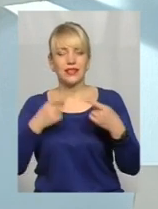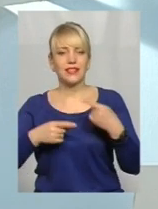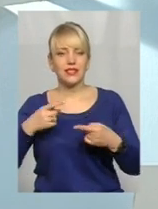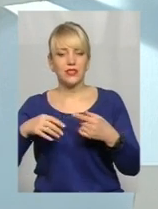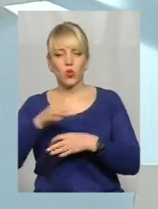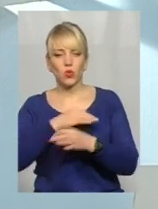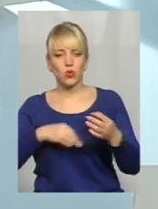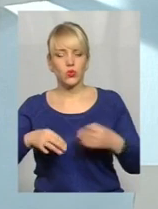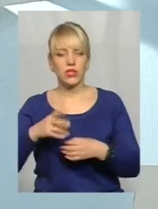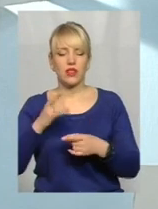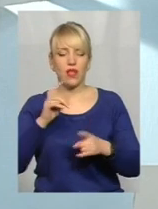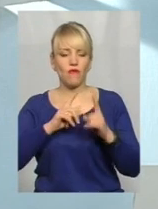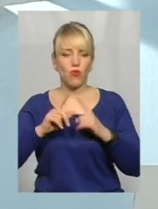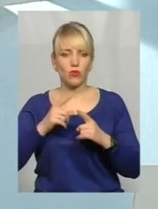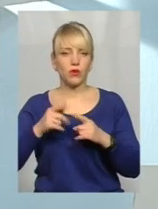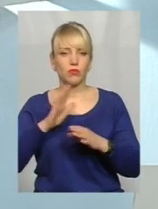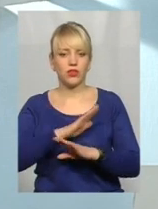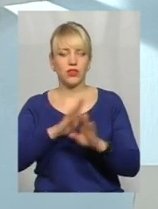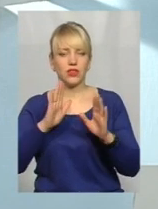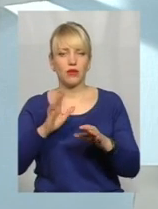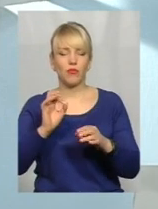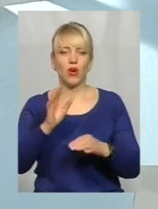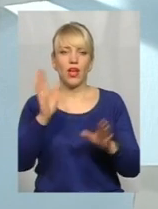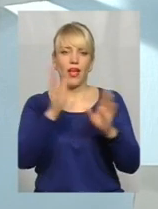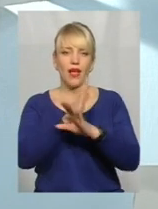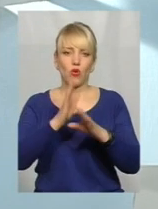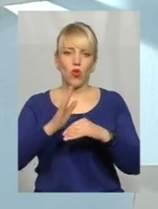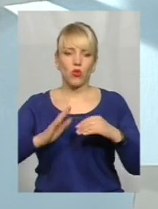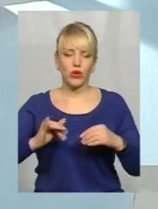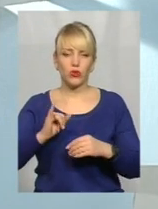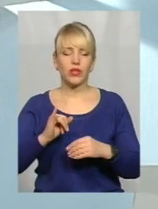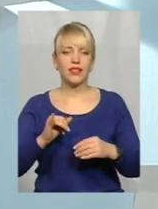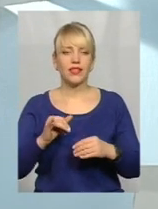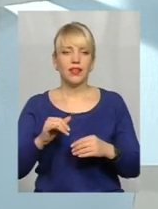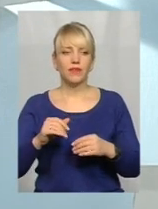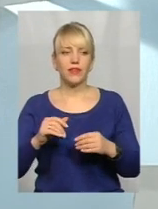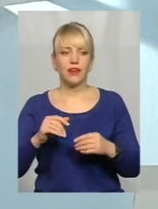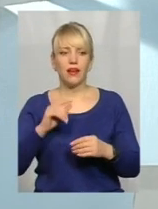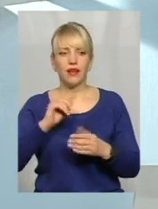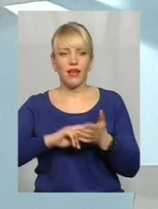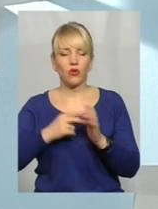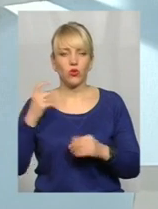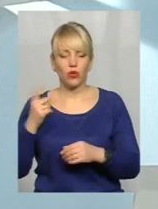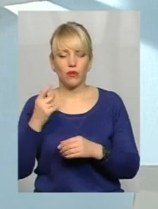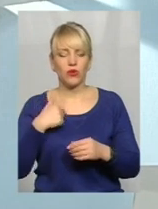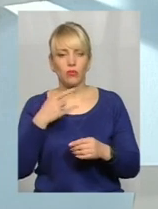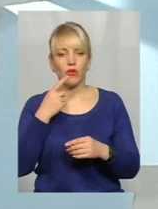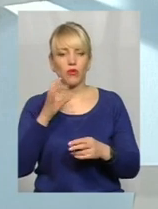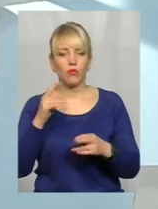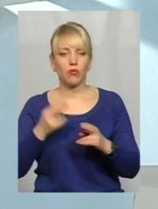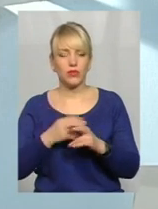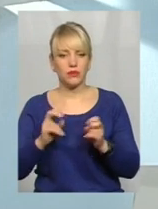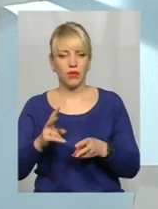екологію і про економіку. Ми поговоримо про національну безпеку, тому що ми бачимо, що газова війна, вона є